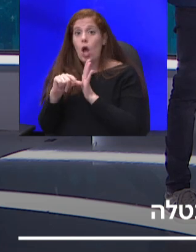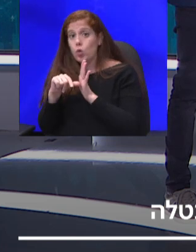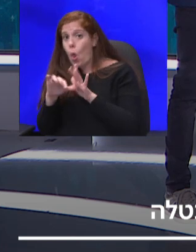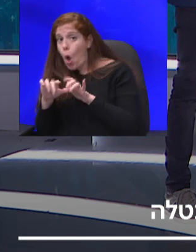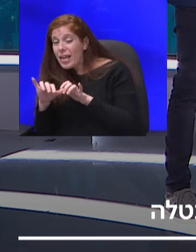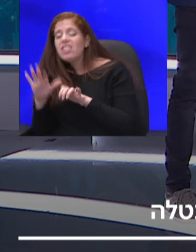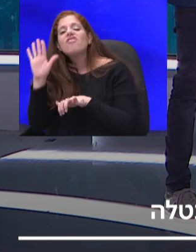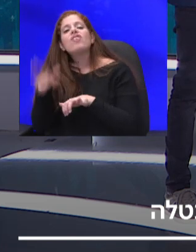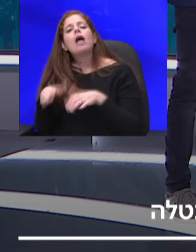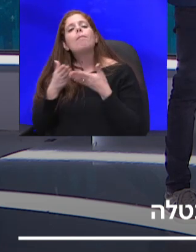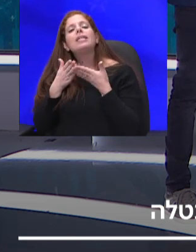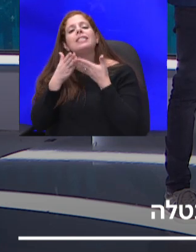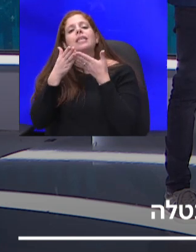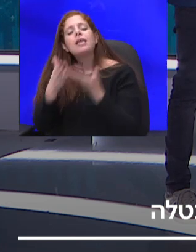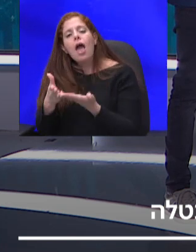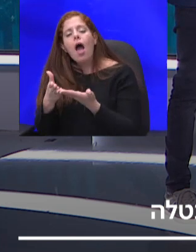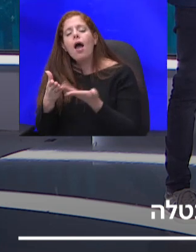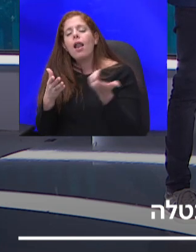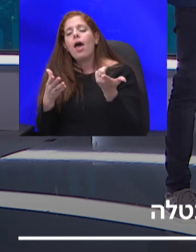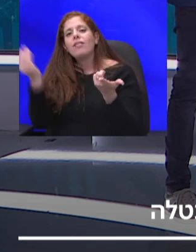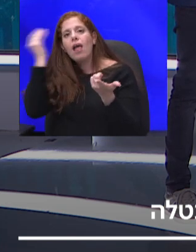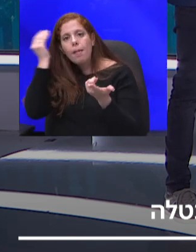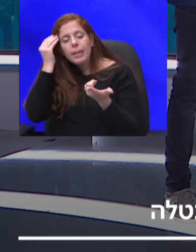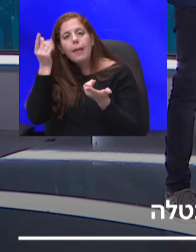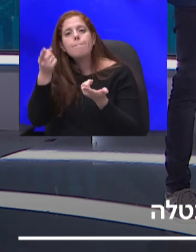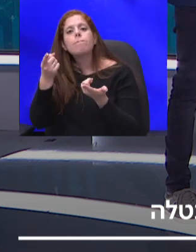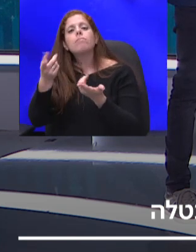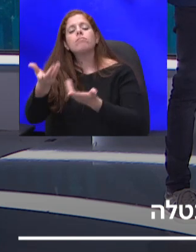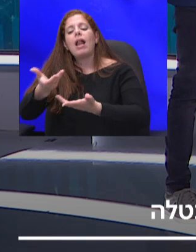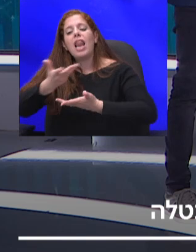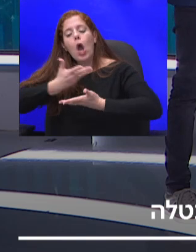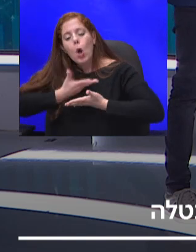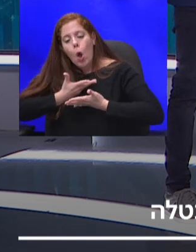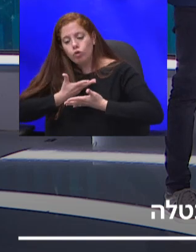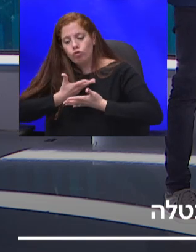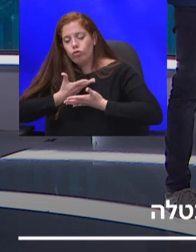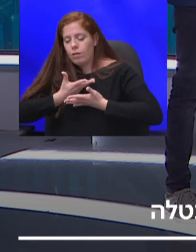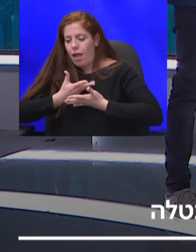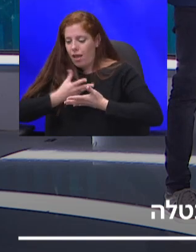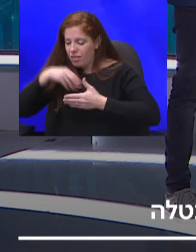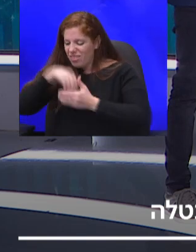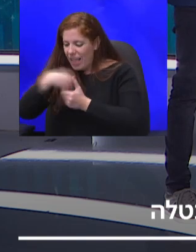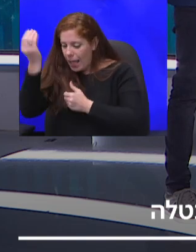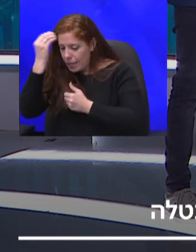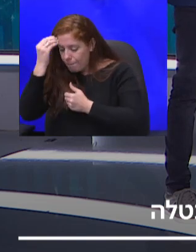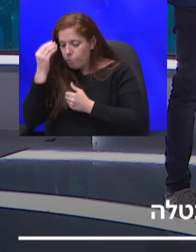לתלמידים, לרכוש את התכנים שיאפשרו להם השתלבות בתעסוקה של המאה ה-21,